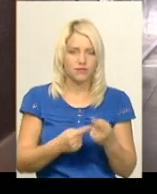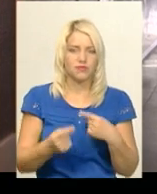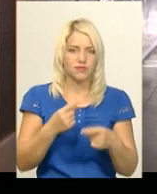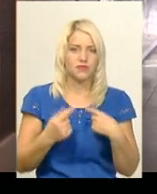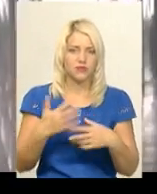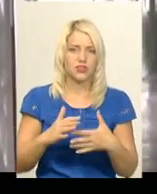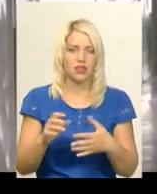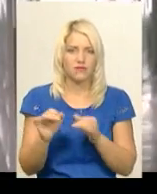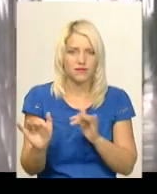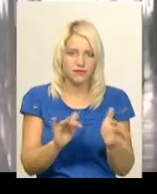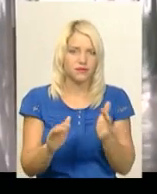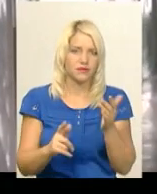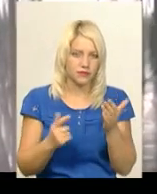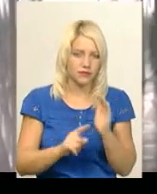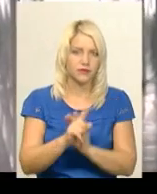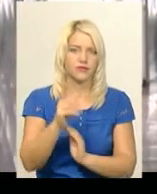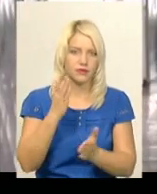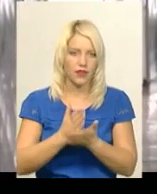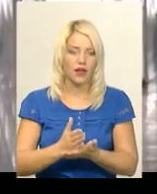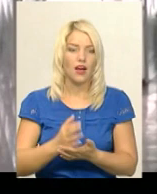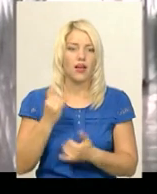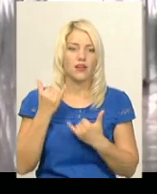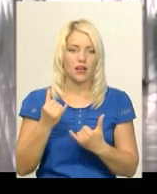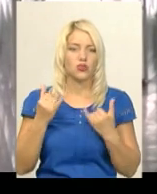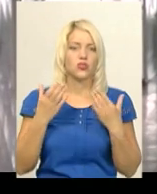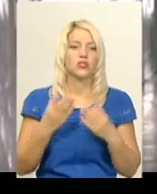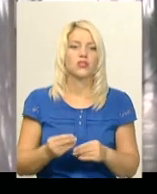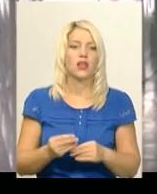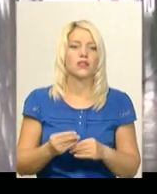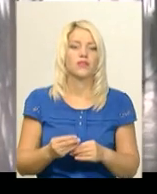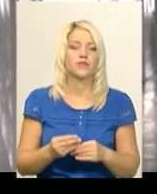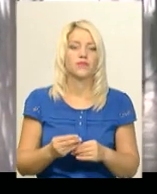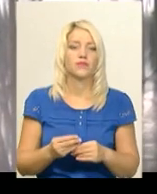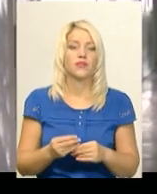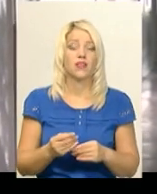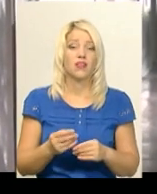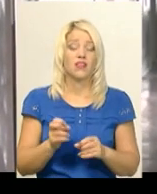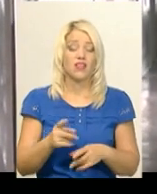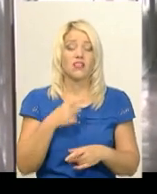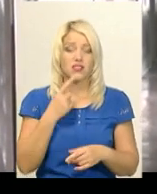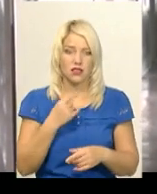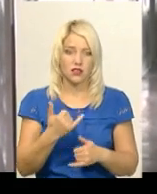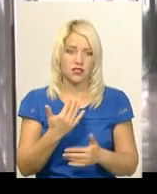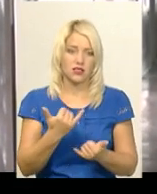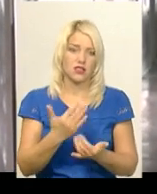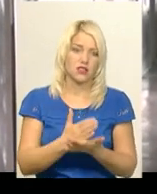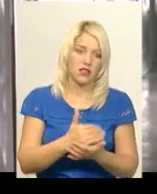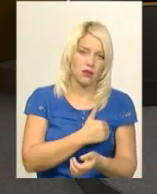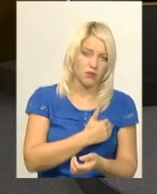відновлятися. На сьогоднішній день, як вам сказати, з переменними, бо зараз знову є температура.